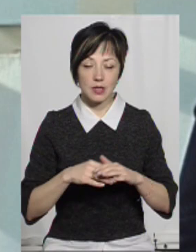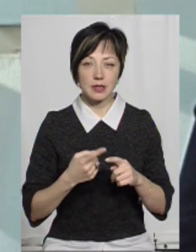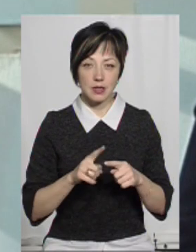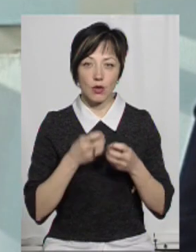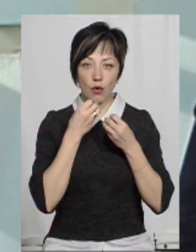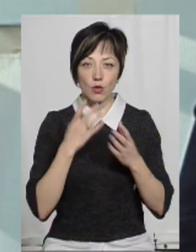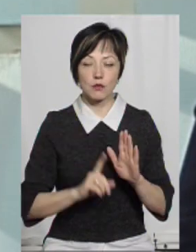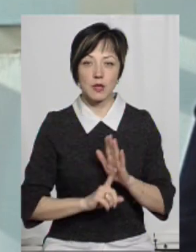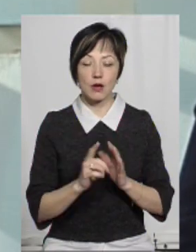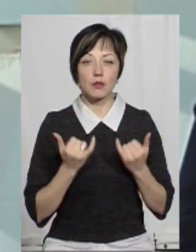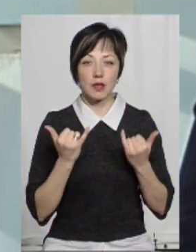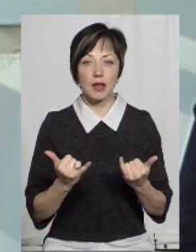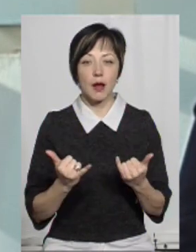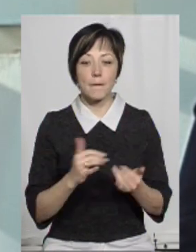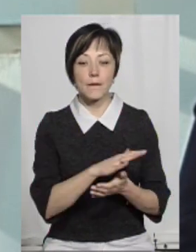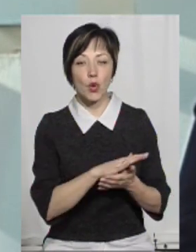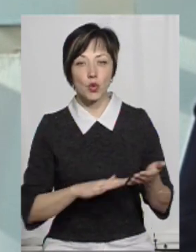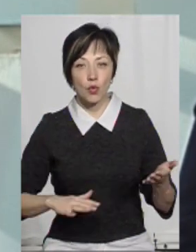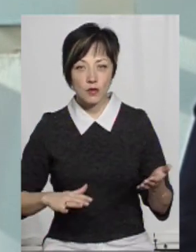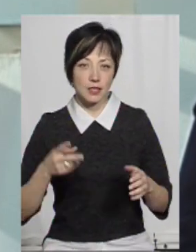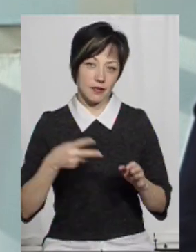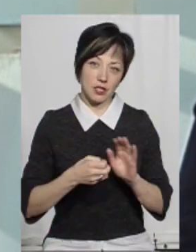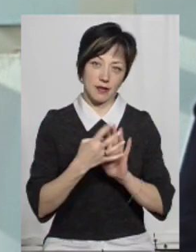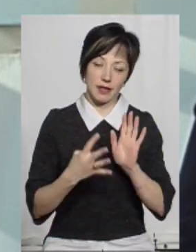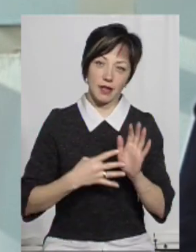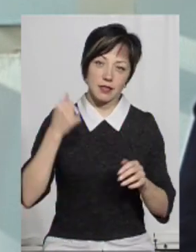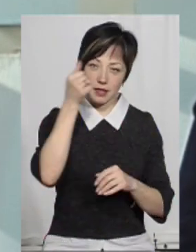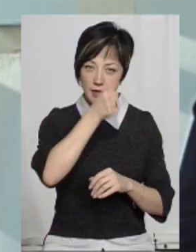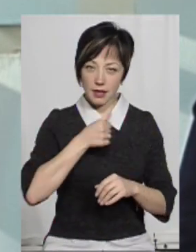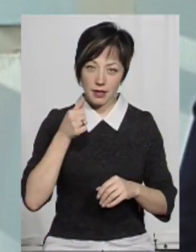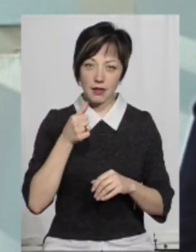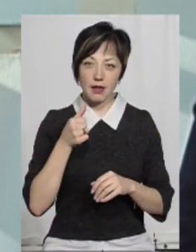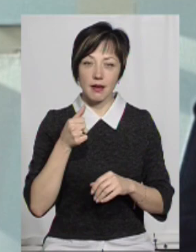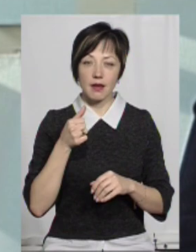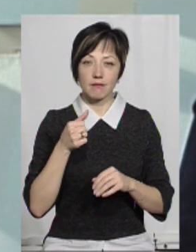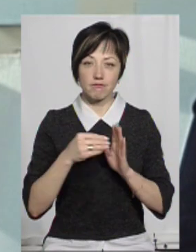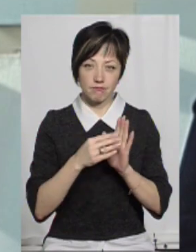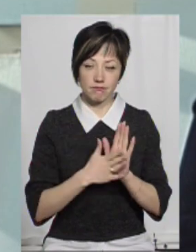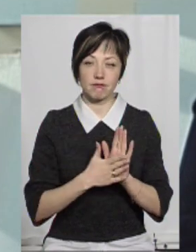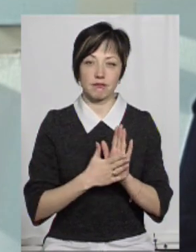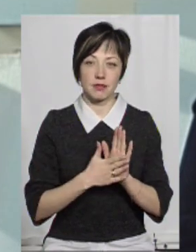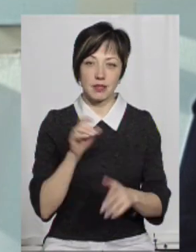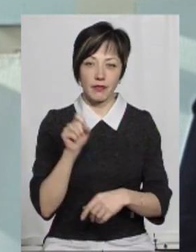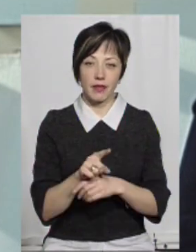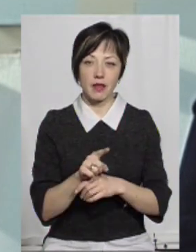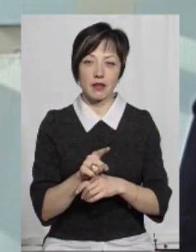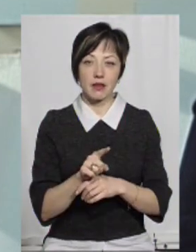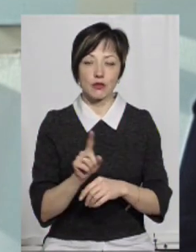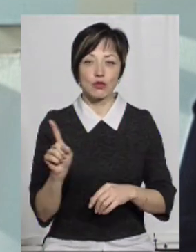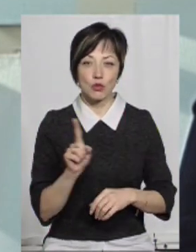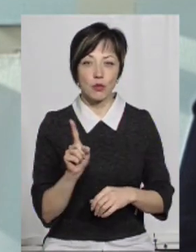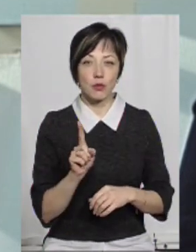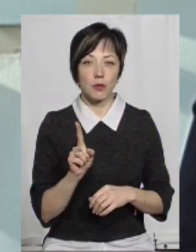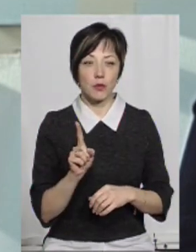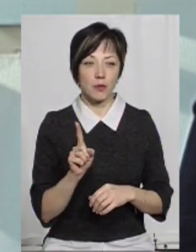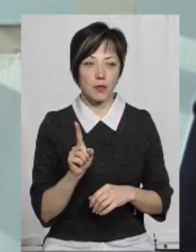є хорошим стартом для продовження. І на 2019 рік ми поставили собі задачі для того,